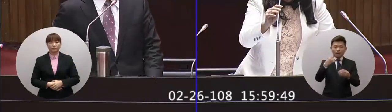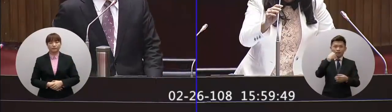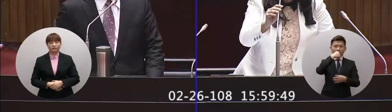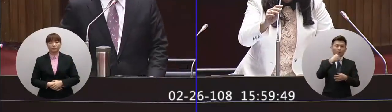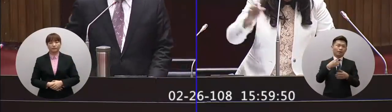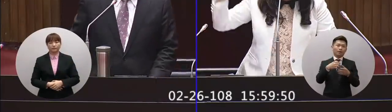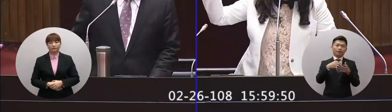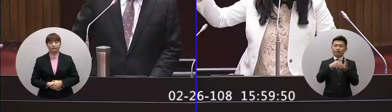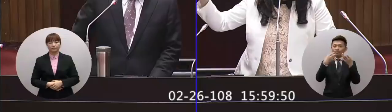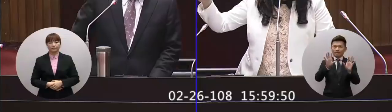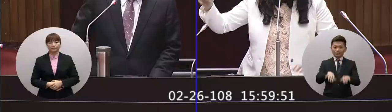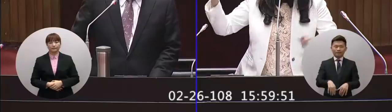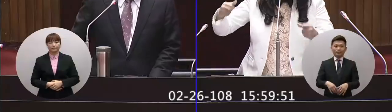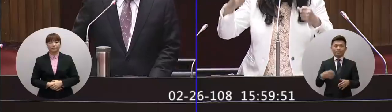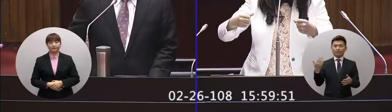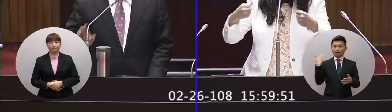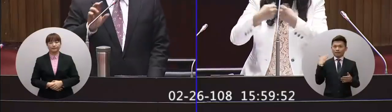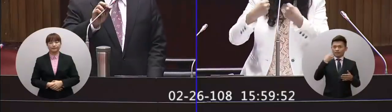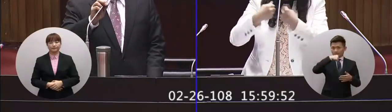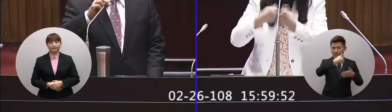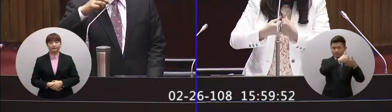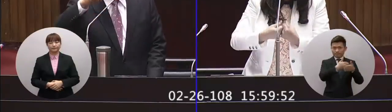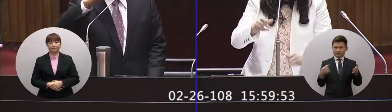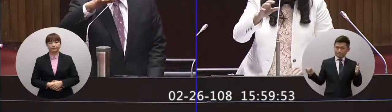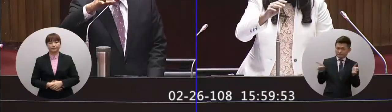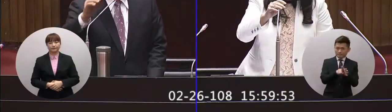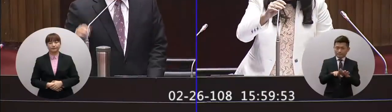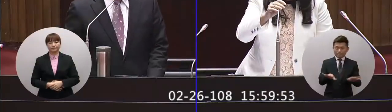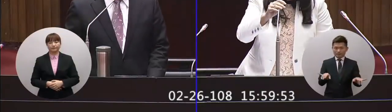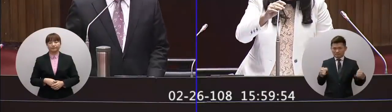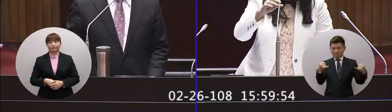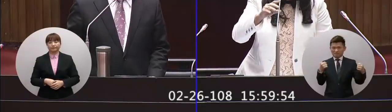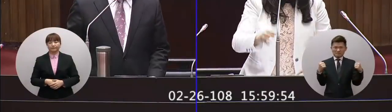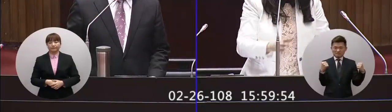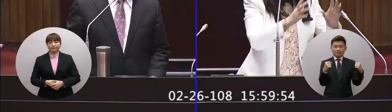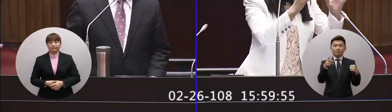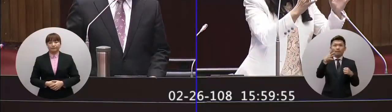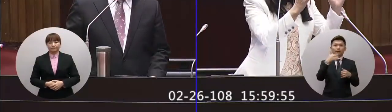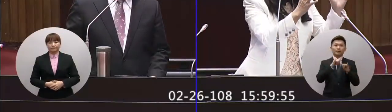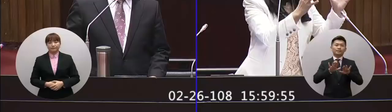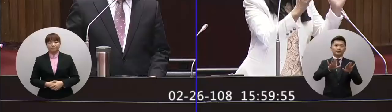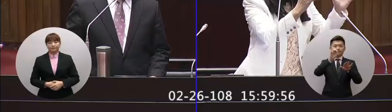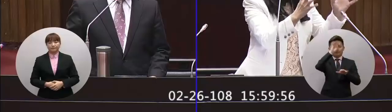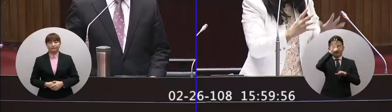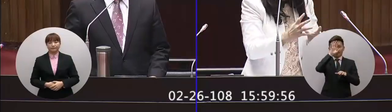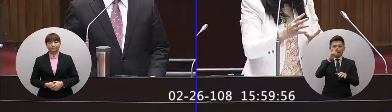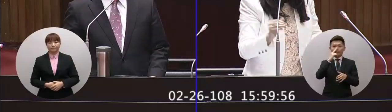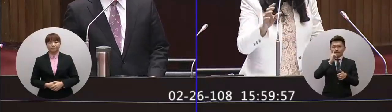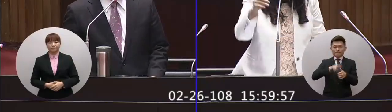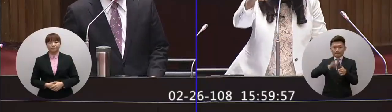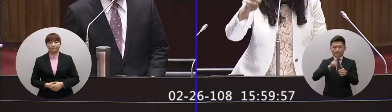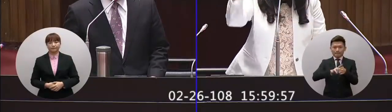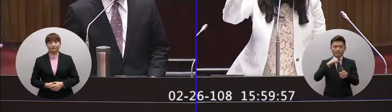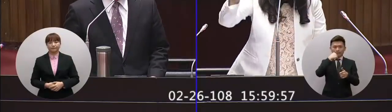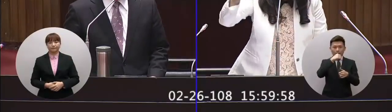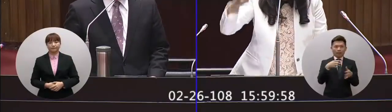你要知道一路走來兩岸的關係已經到這麼緊繃的時候都是民進黨一路把台灣推上危險的戰爭前線